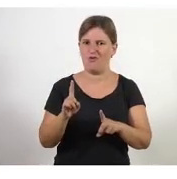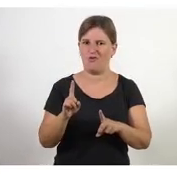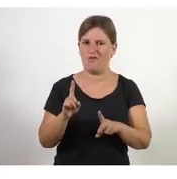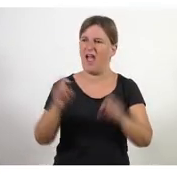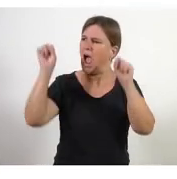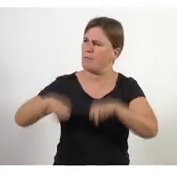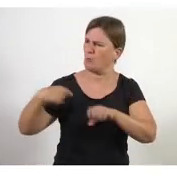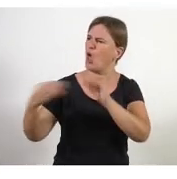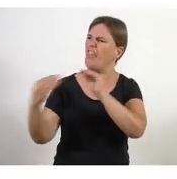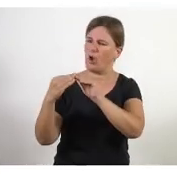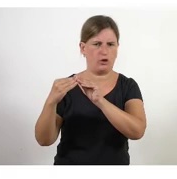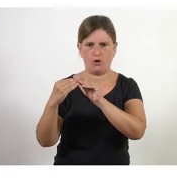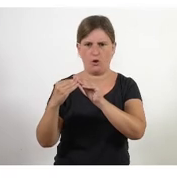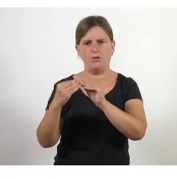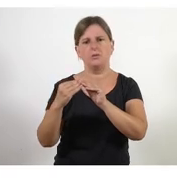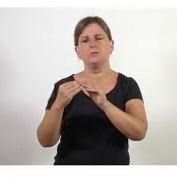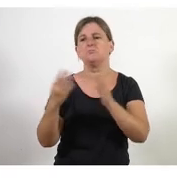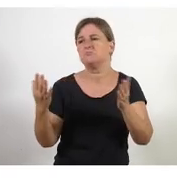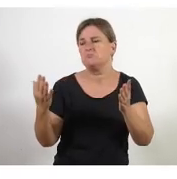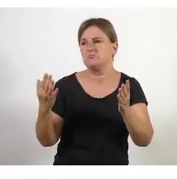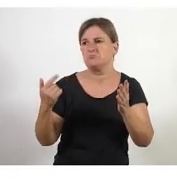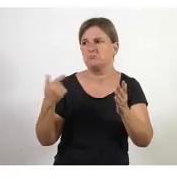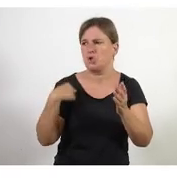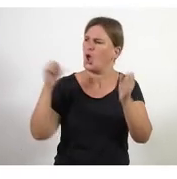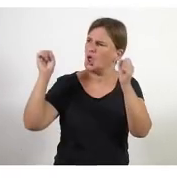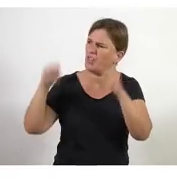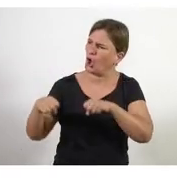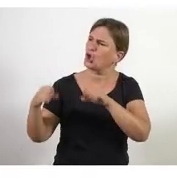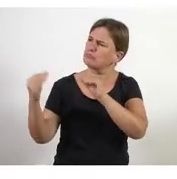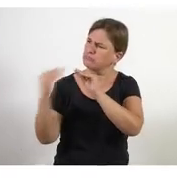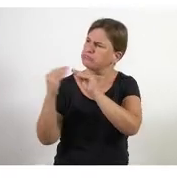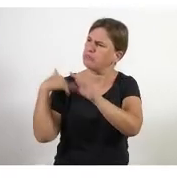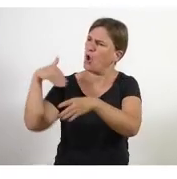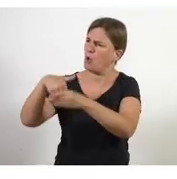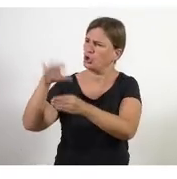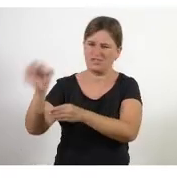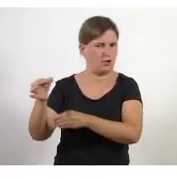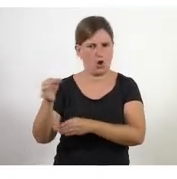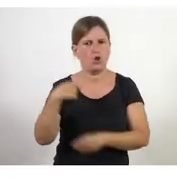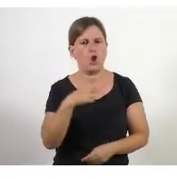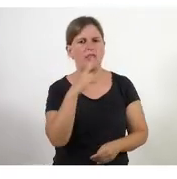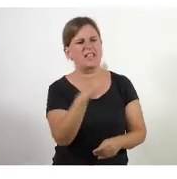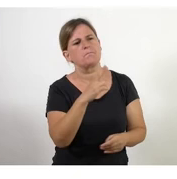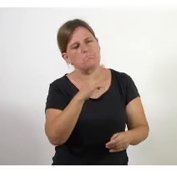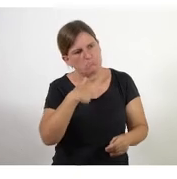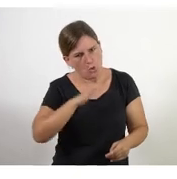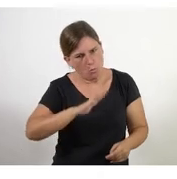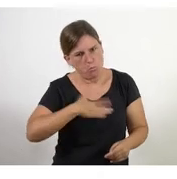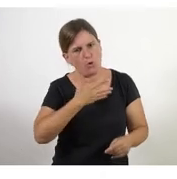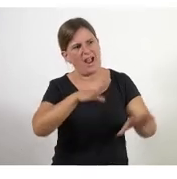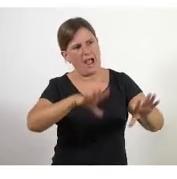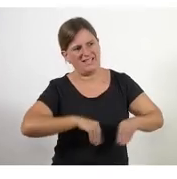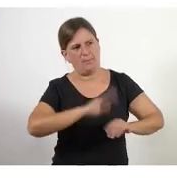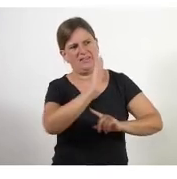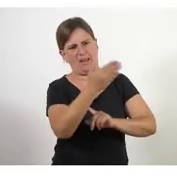a persona ja no dic doncs mira estic d'acord voto que sí no el que dic és mira puc acceptar la proposta